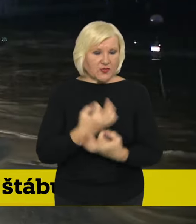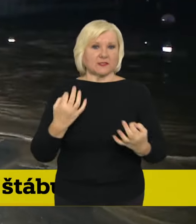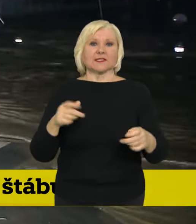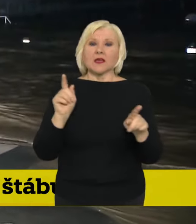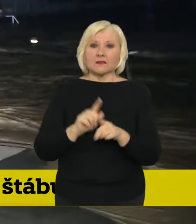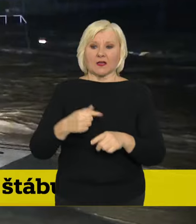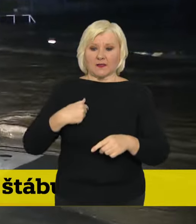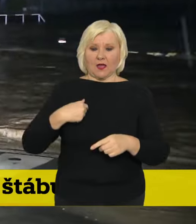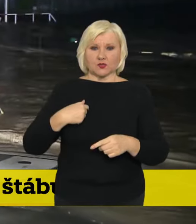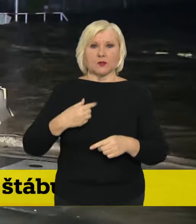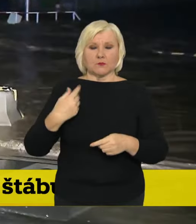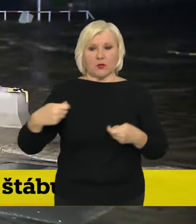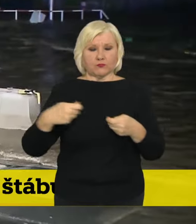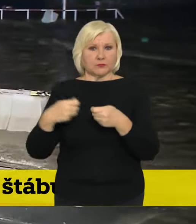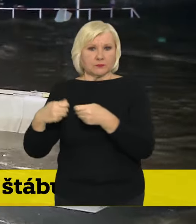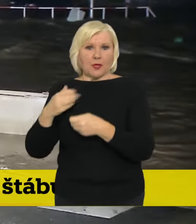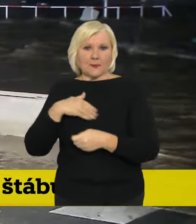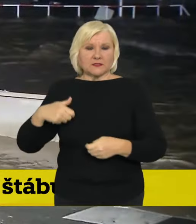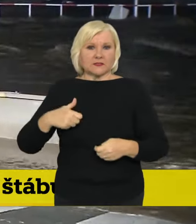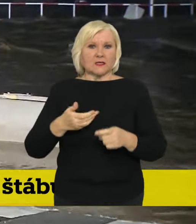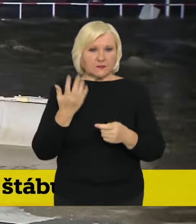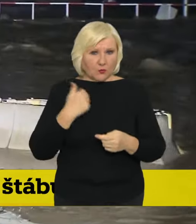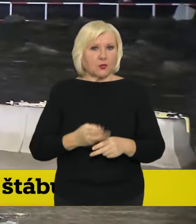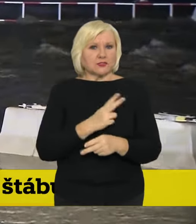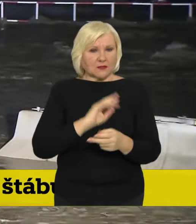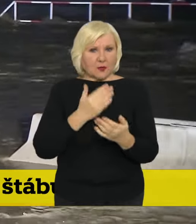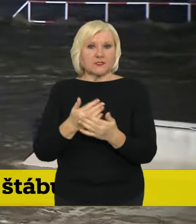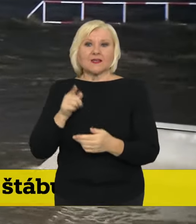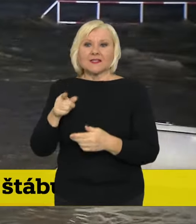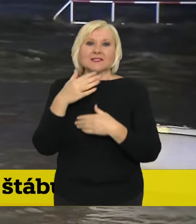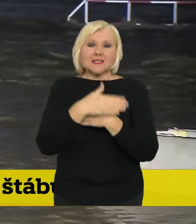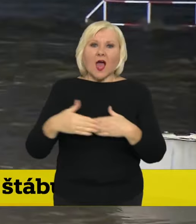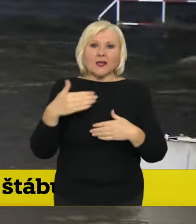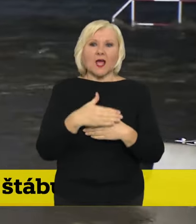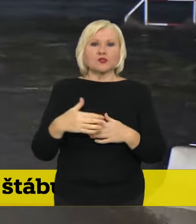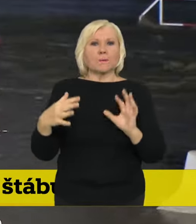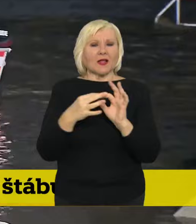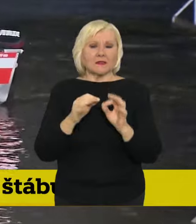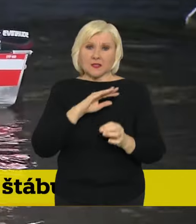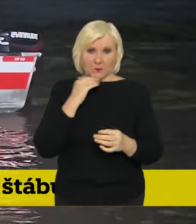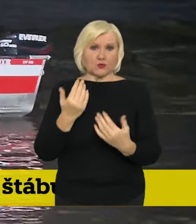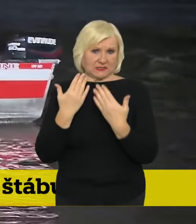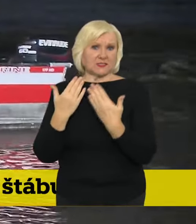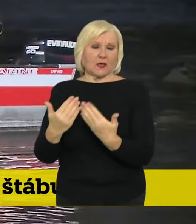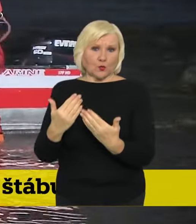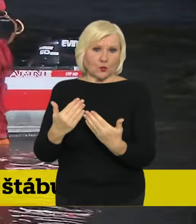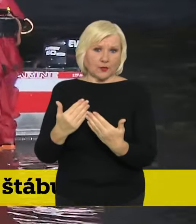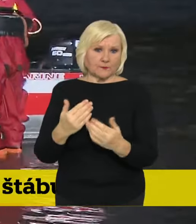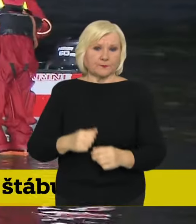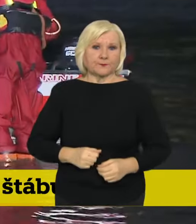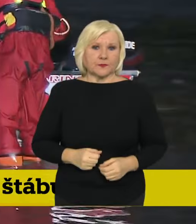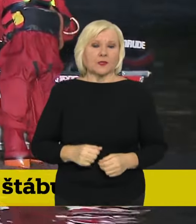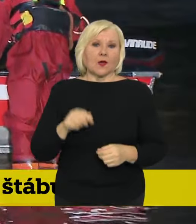s námi, byla trálně s jednotlivými rezorty. My našim zahraničním partnerům velmi děkujeme. Samozřejmě někam stranou